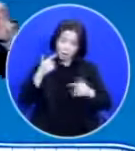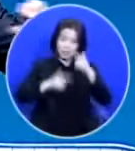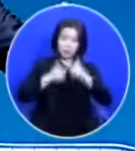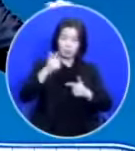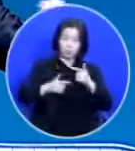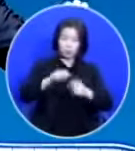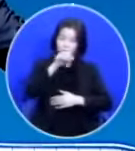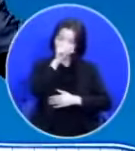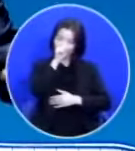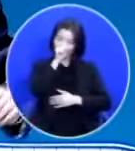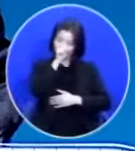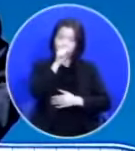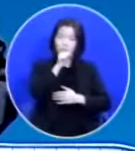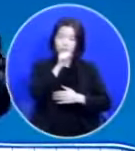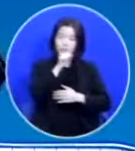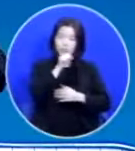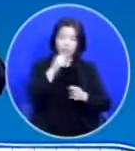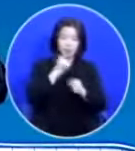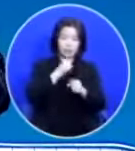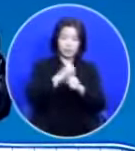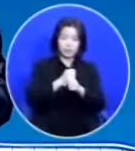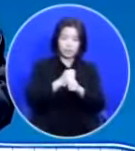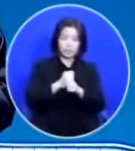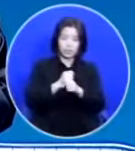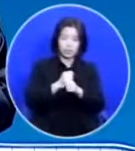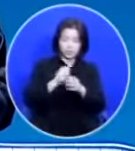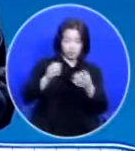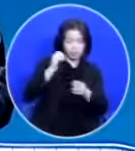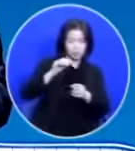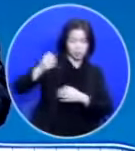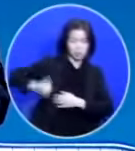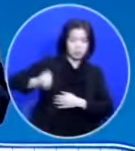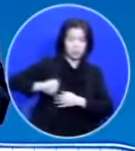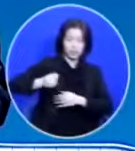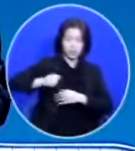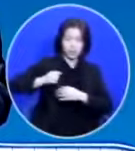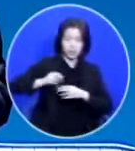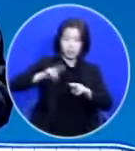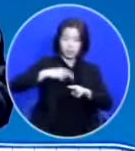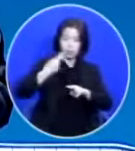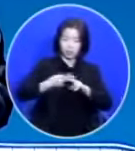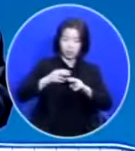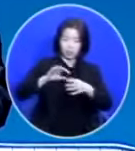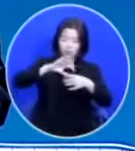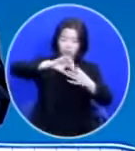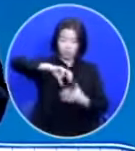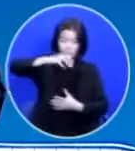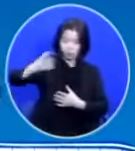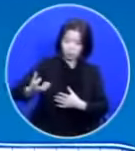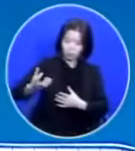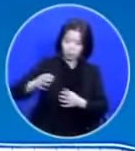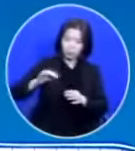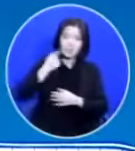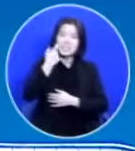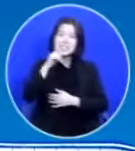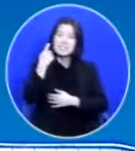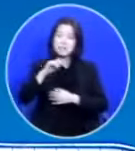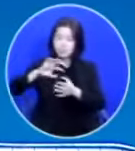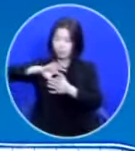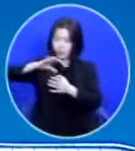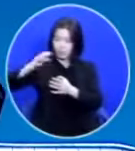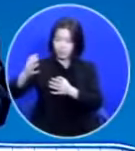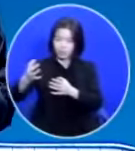좋은 재질의 지팡이인데 선물이니까 거기에다가 금을 손잡이 부분에다가 금을 씌웠습니다